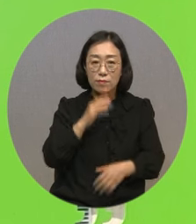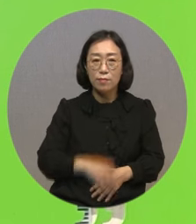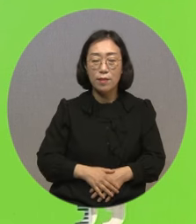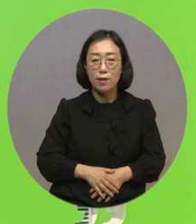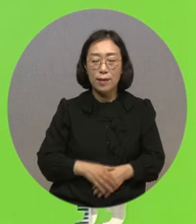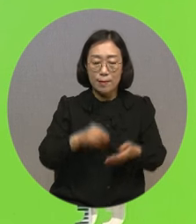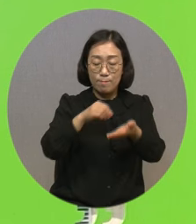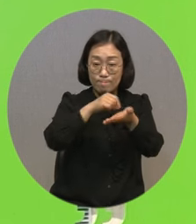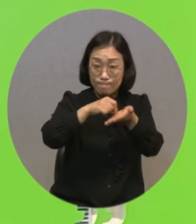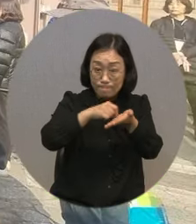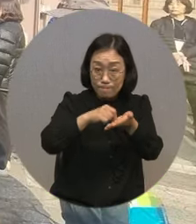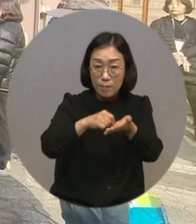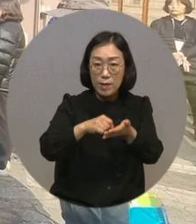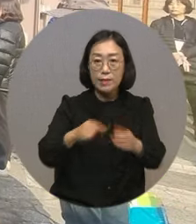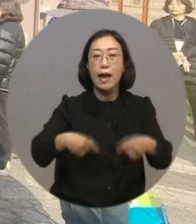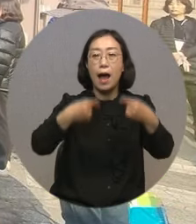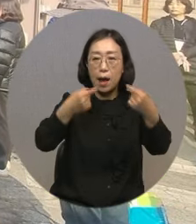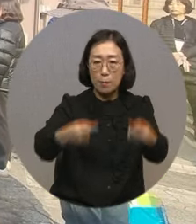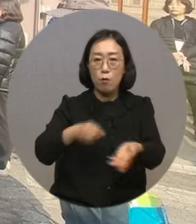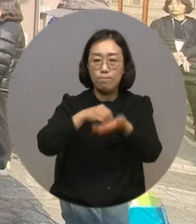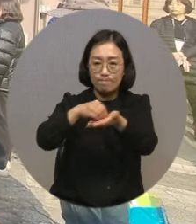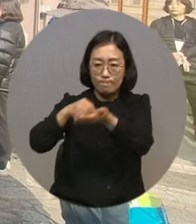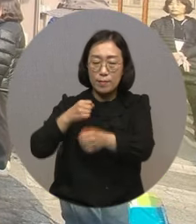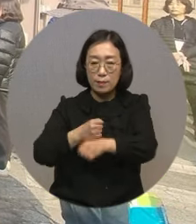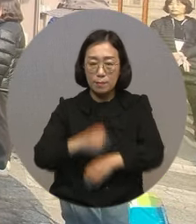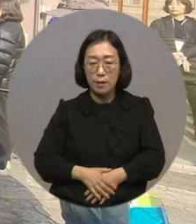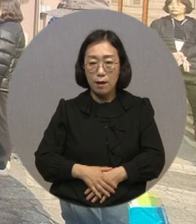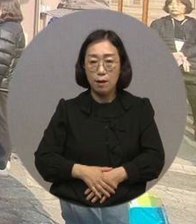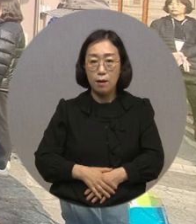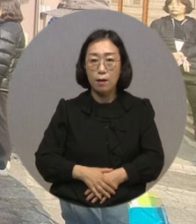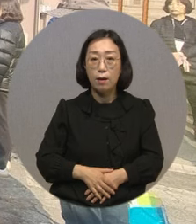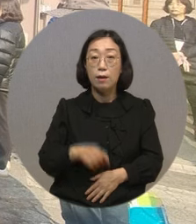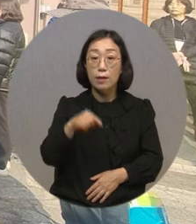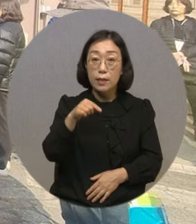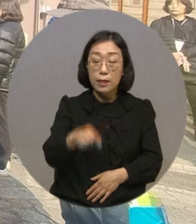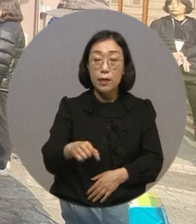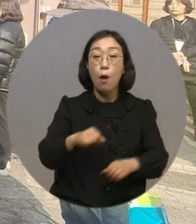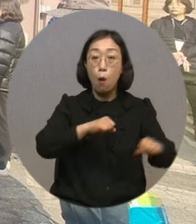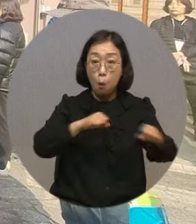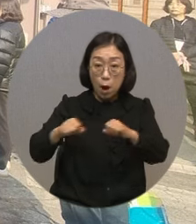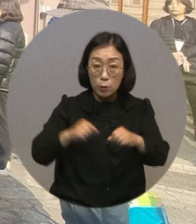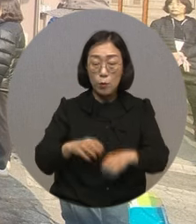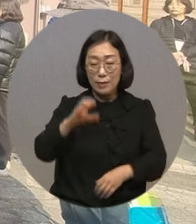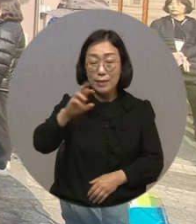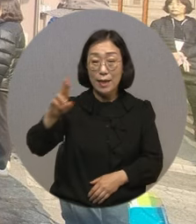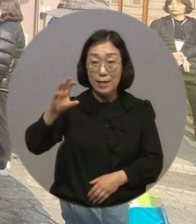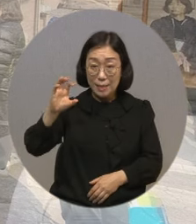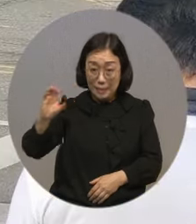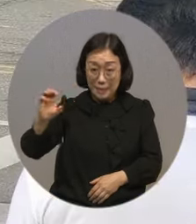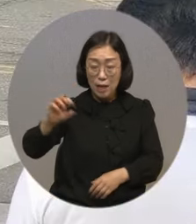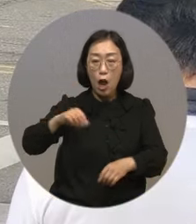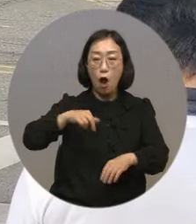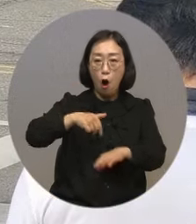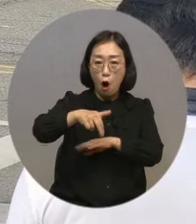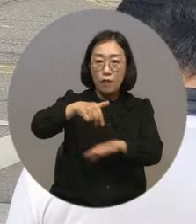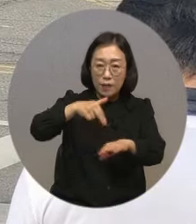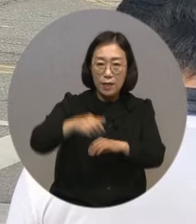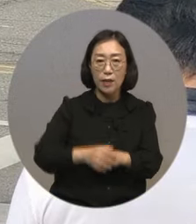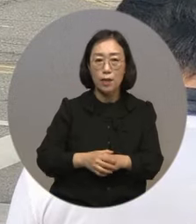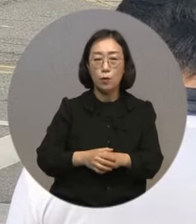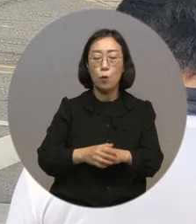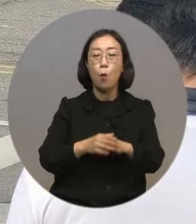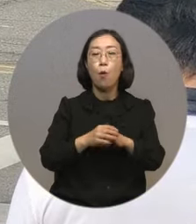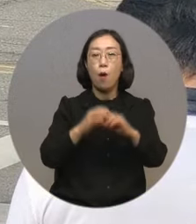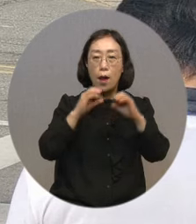운동에 참여하기 시작했습니다. 시민의 뜻깊은 운동에 동참하는 시민들은 CRC 걷기 운동과 캠페인, 물품